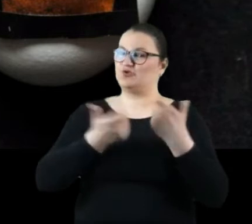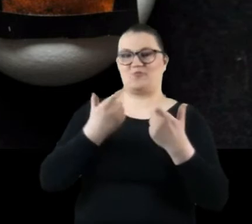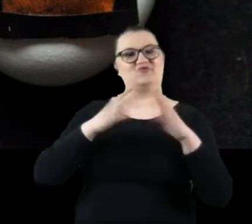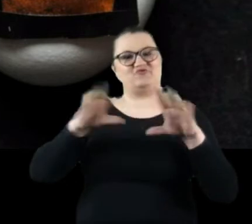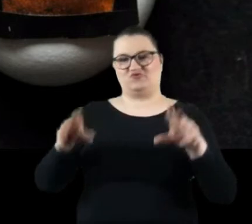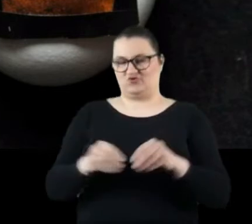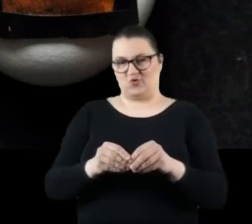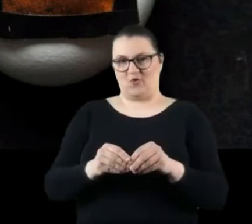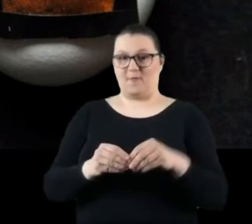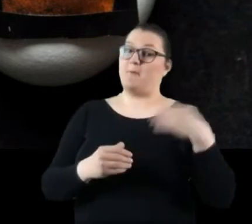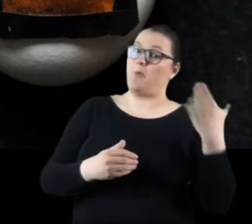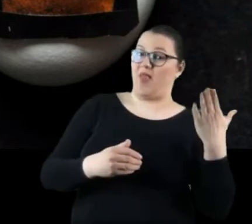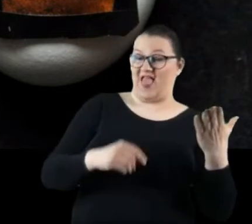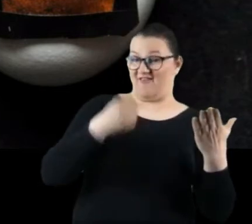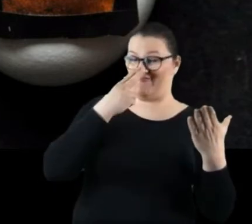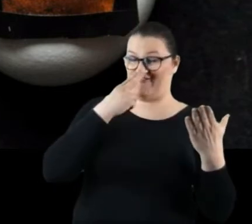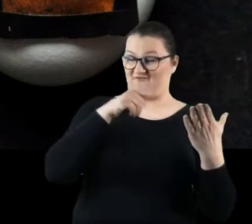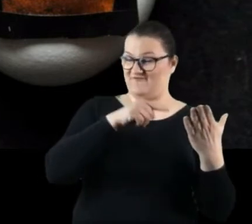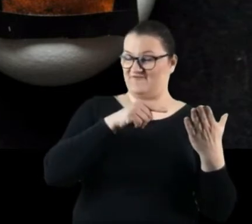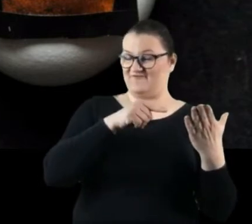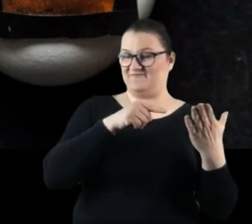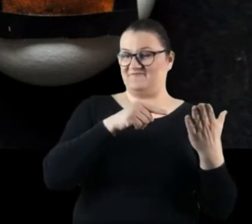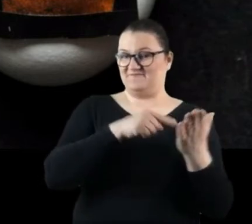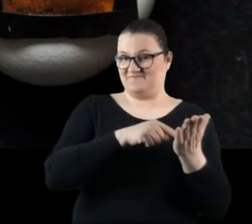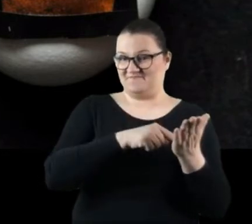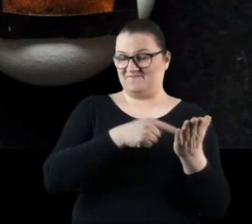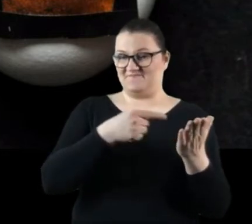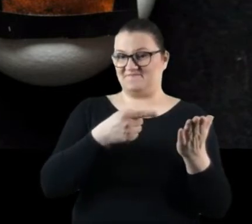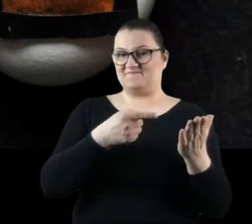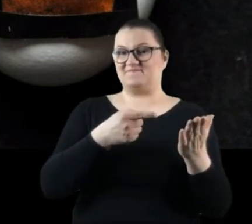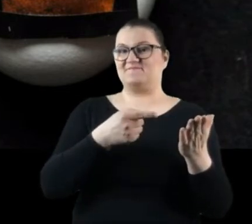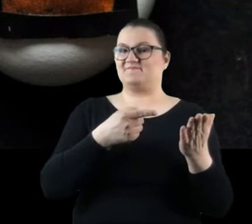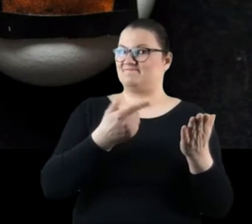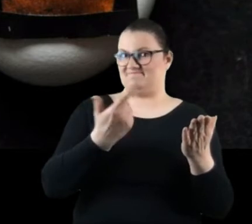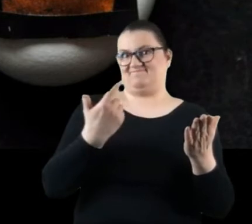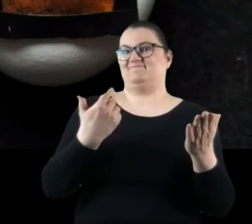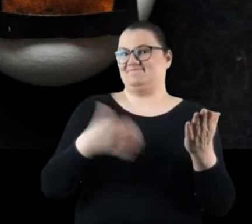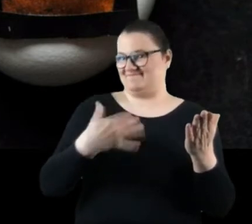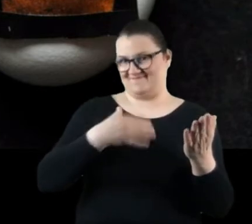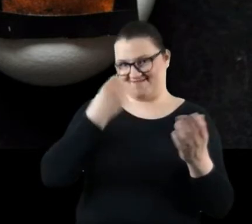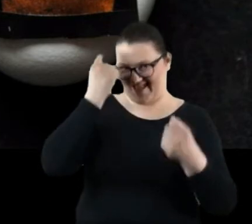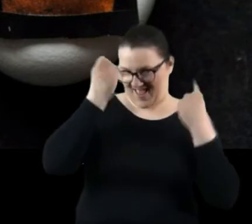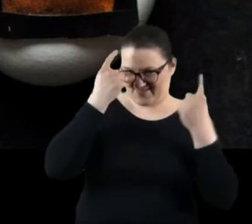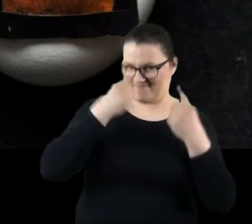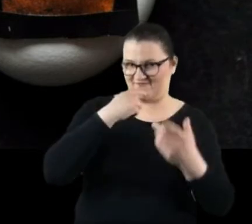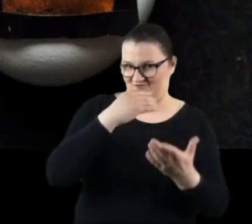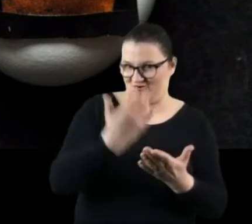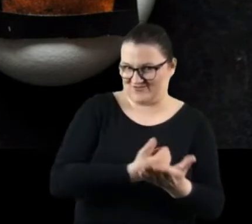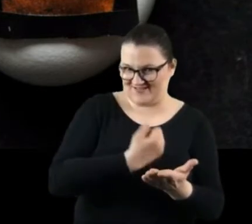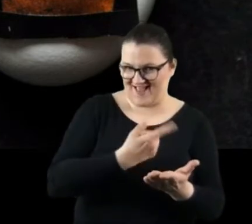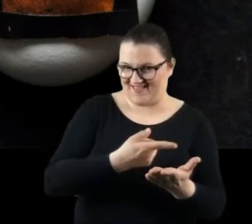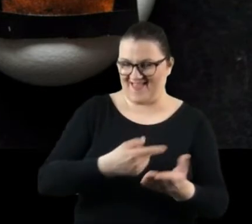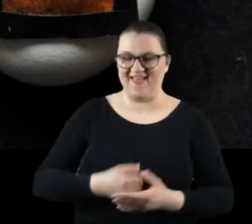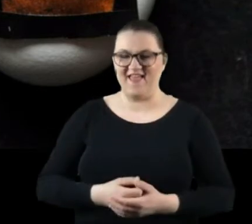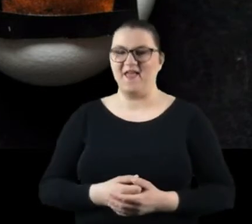Po lewej stronie pragnę pokazać Państwu niezwykle kreatywne rozwiązanie.